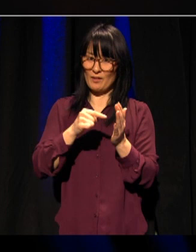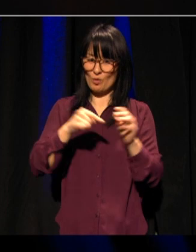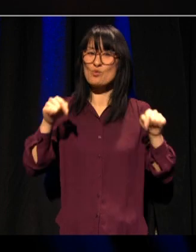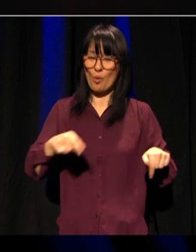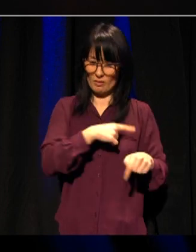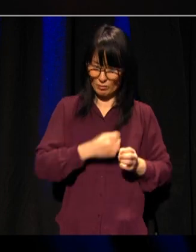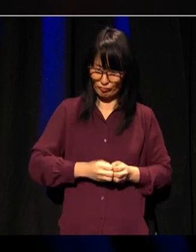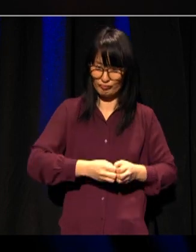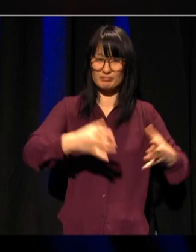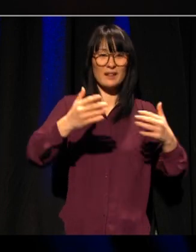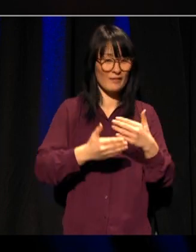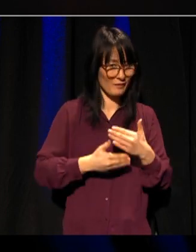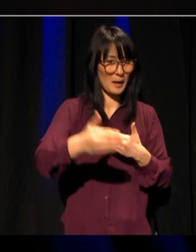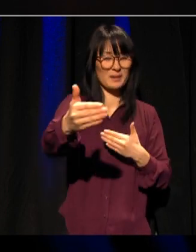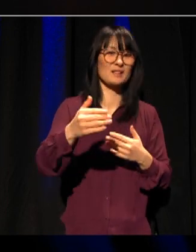studier.